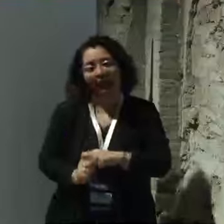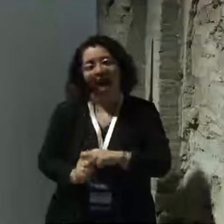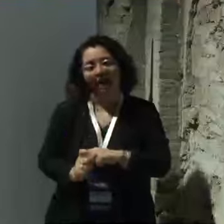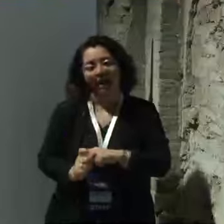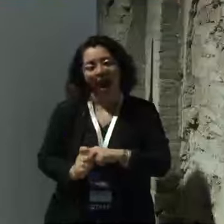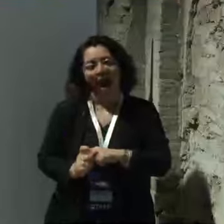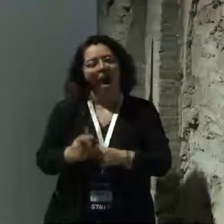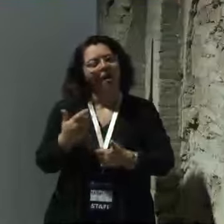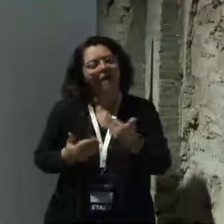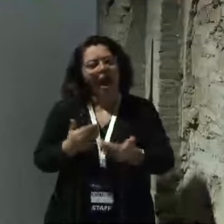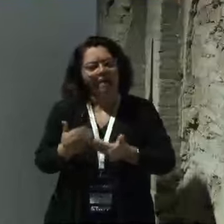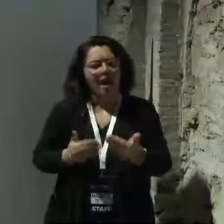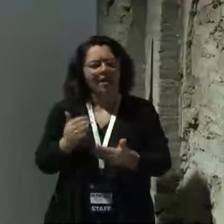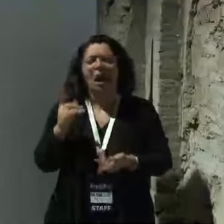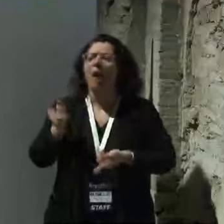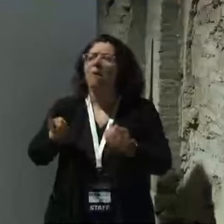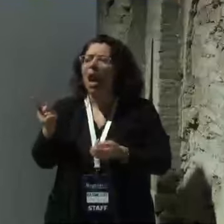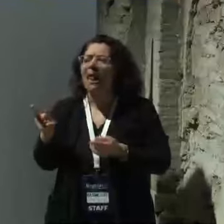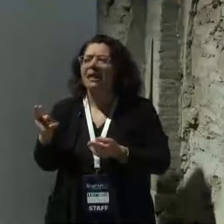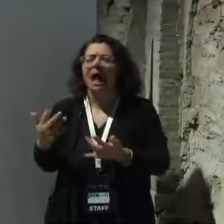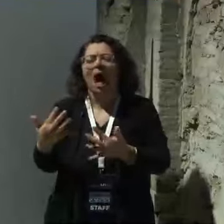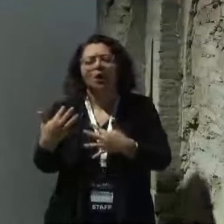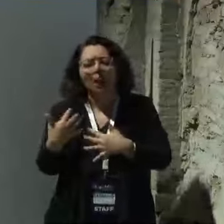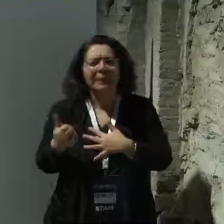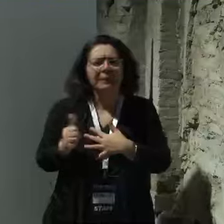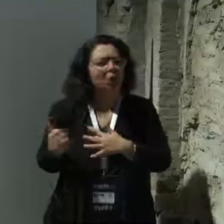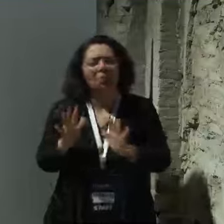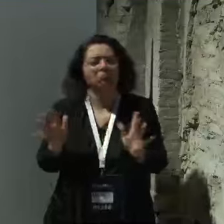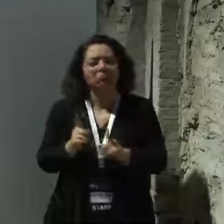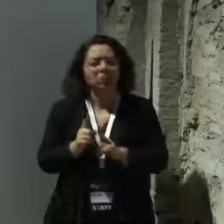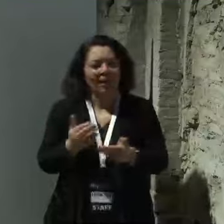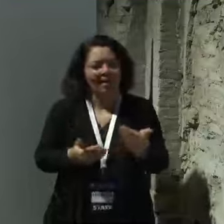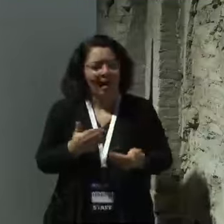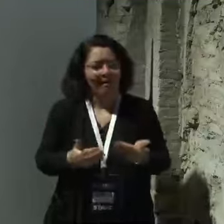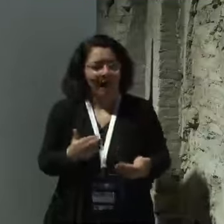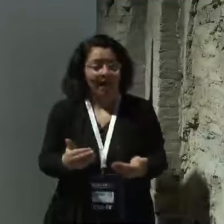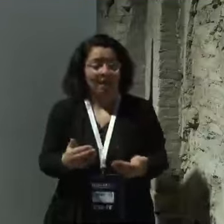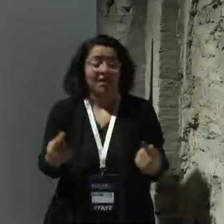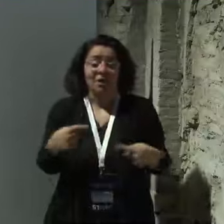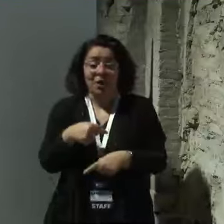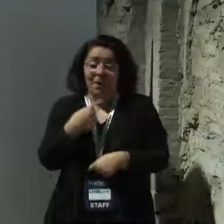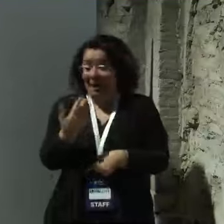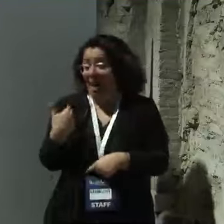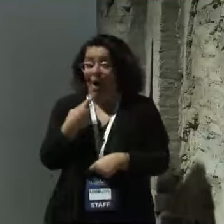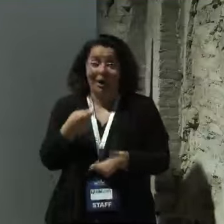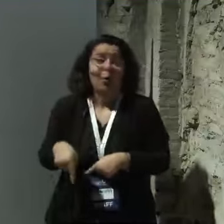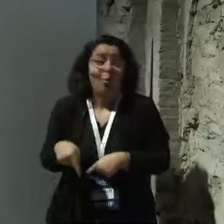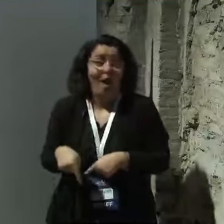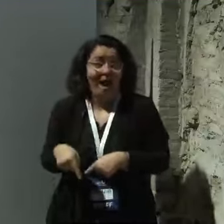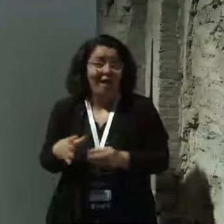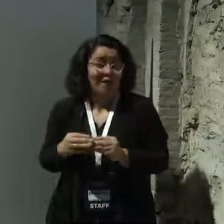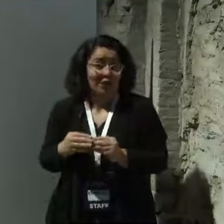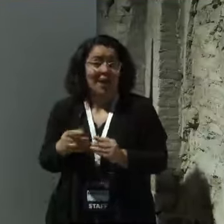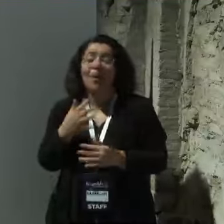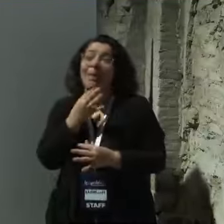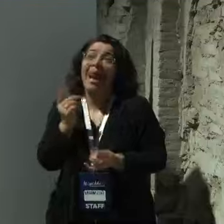nonostante la politica ho appena cominciato dicendo che qui si fanno proposte politiche e si fa bella politica però l'Italia va avanti